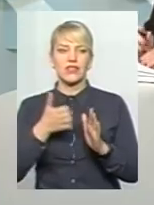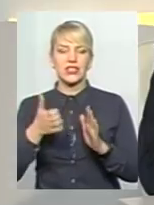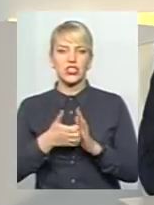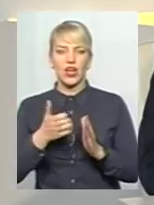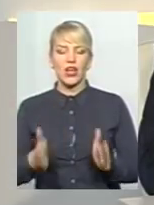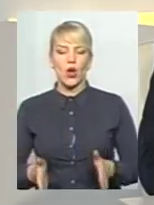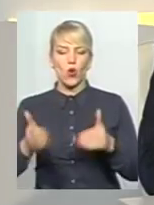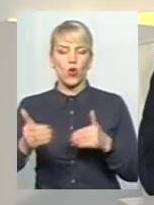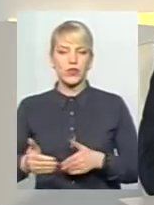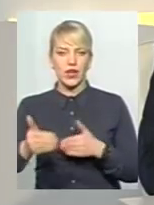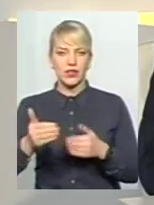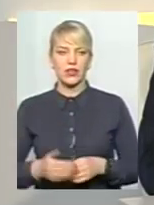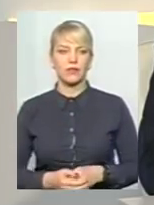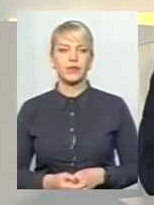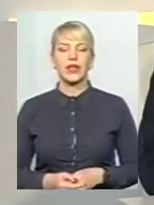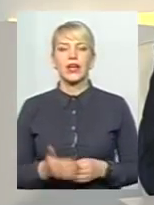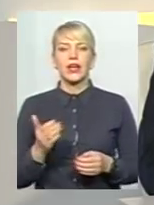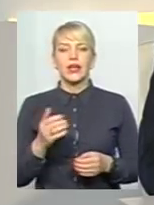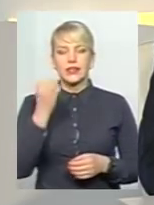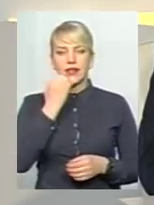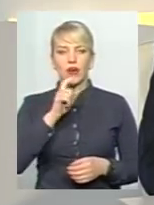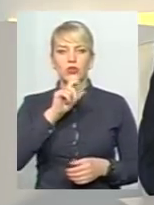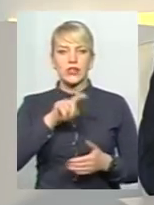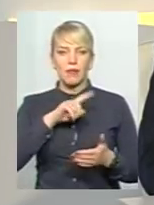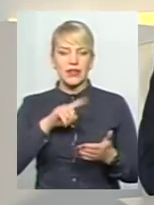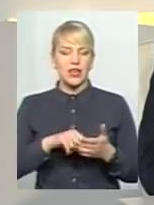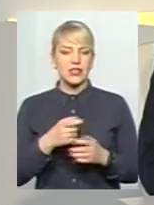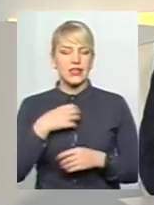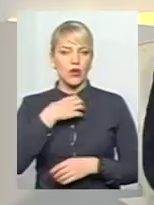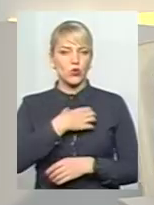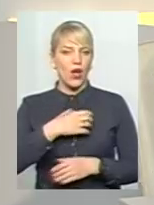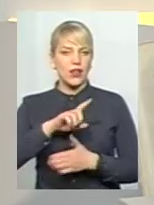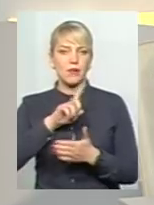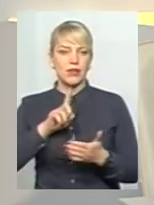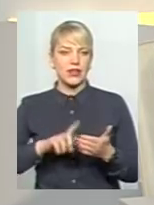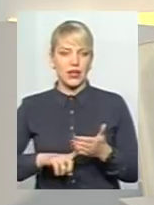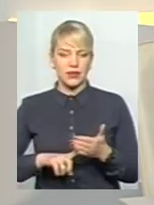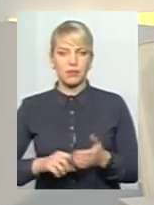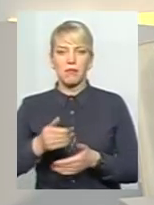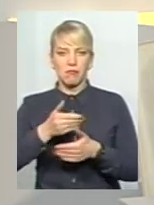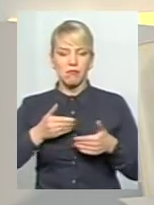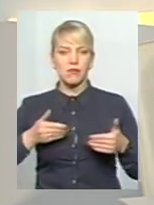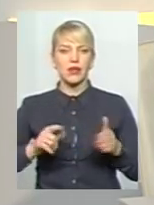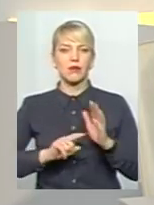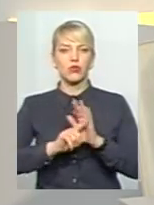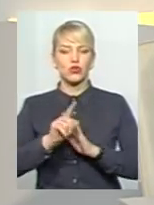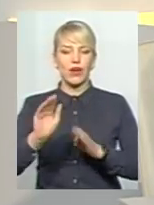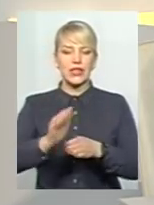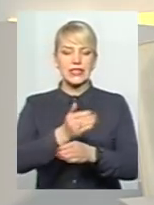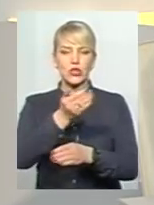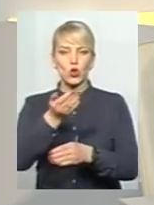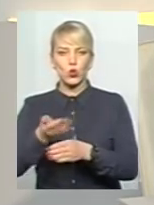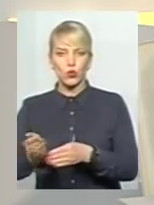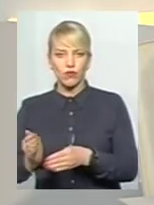для... Ну, знову ж таки, власне, кілька моментів. Дякую за запитання, надзвичайно актуальне. Ми почали з сортування,